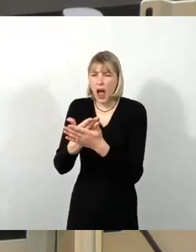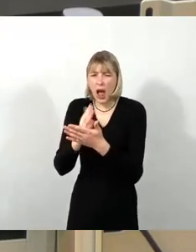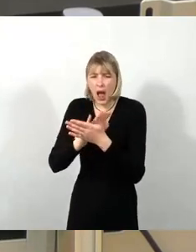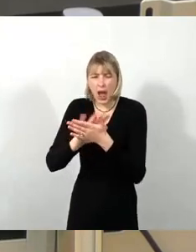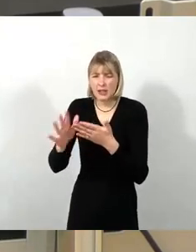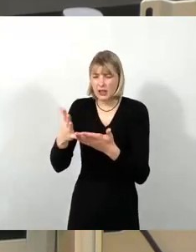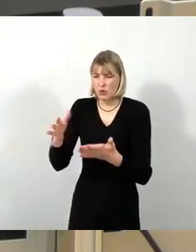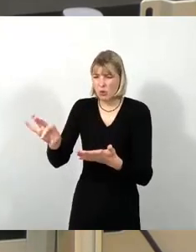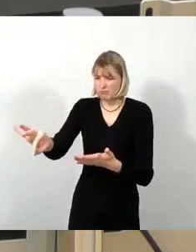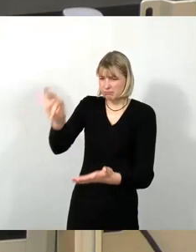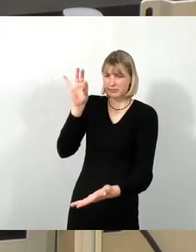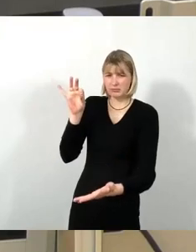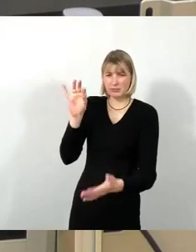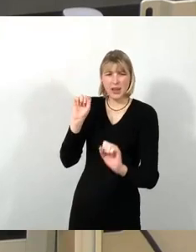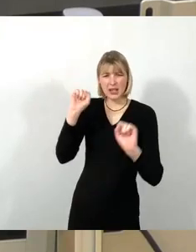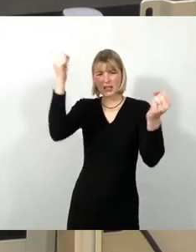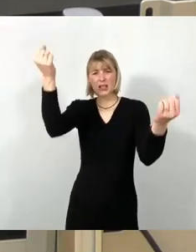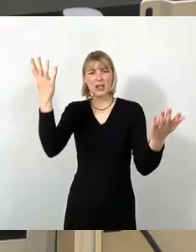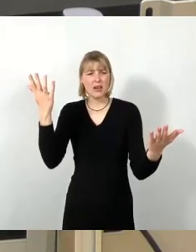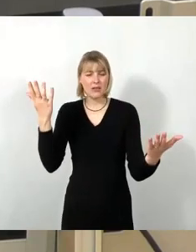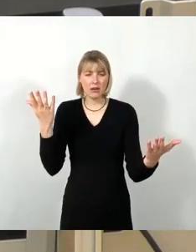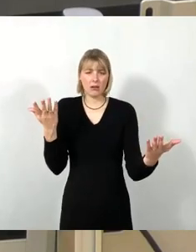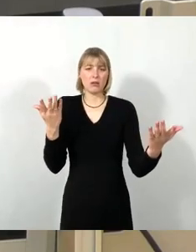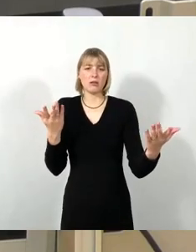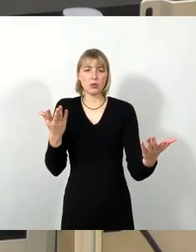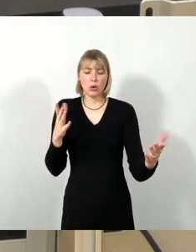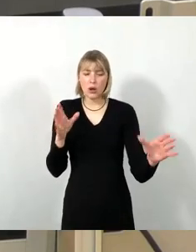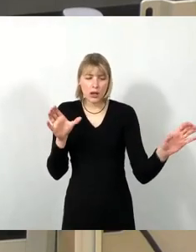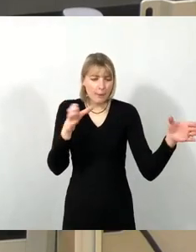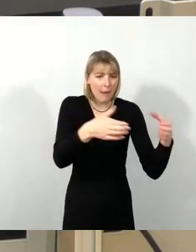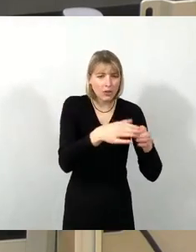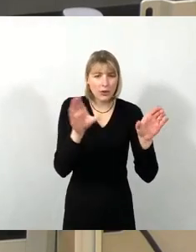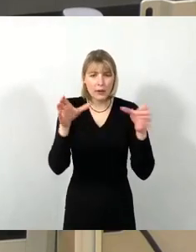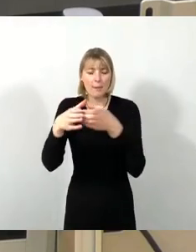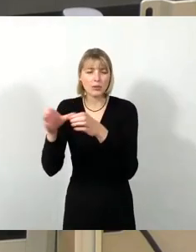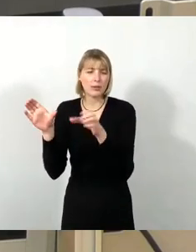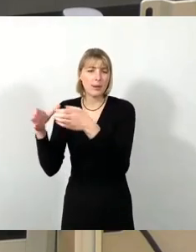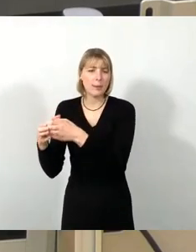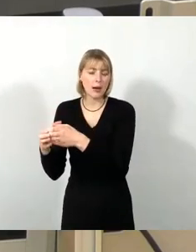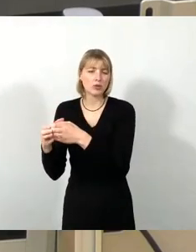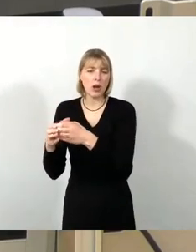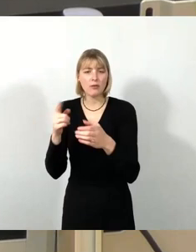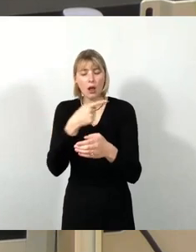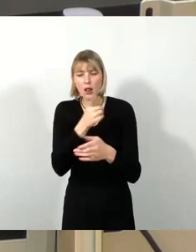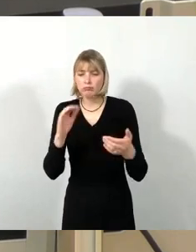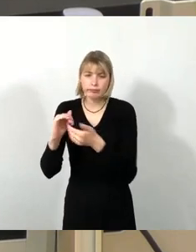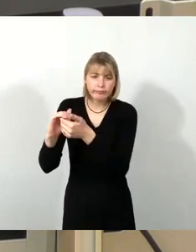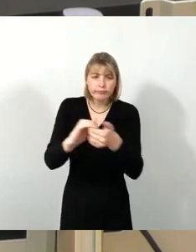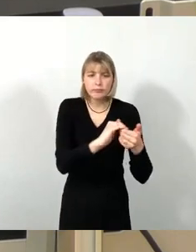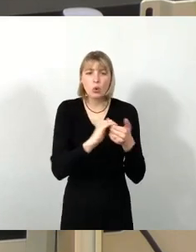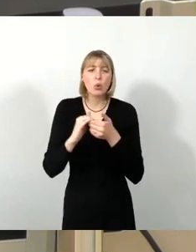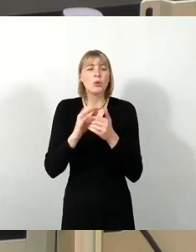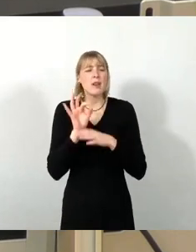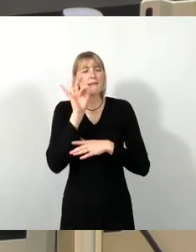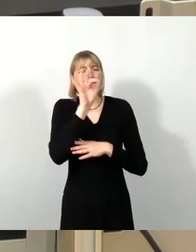Initiative, sich zu Gemeinschaften zusammenzutun und für andere und